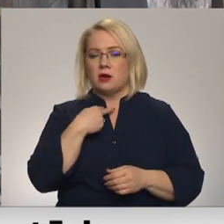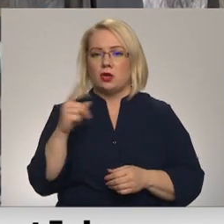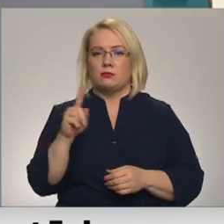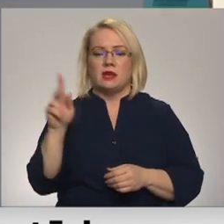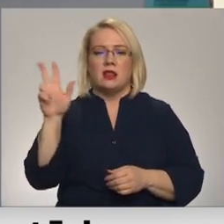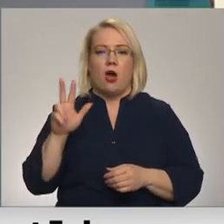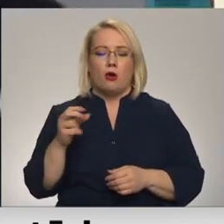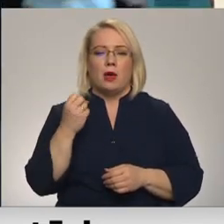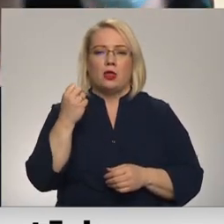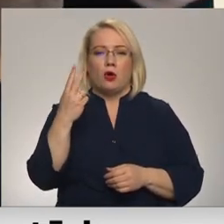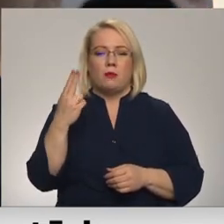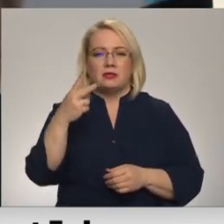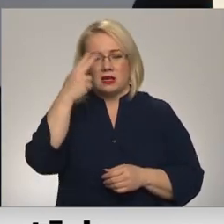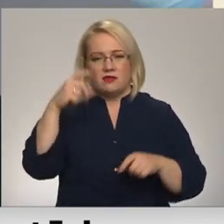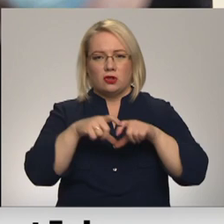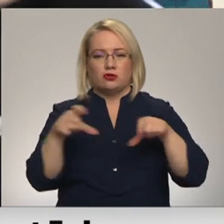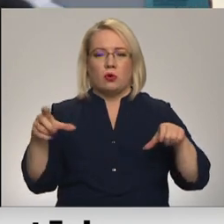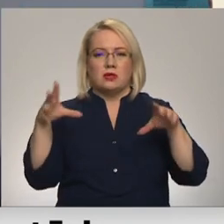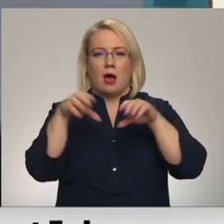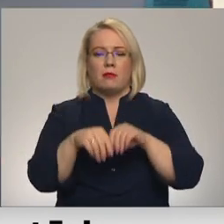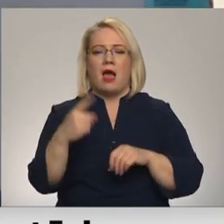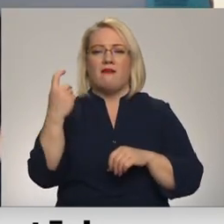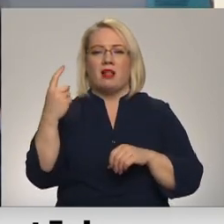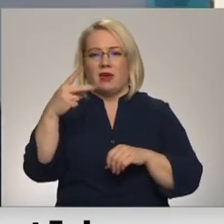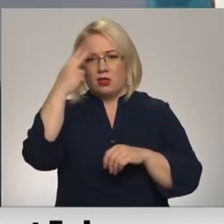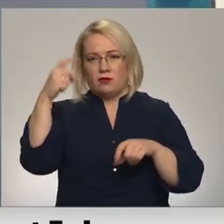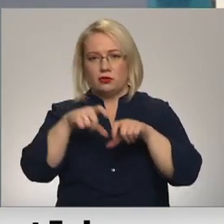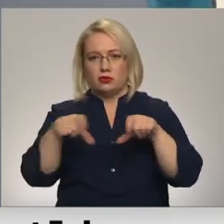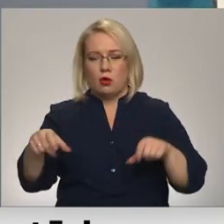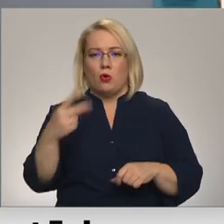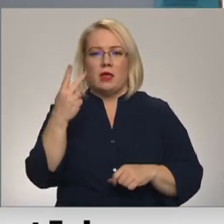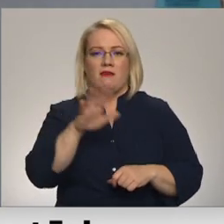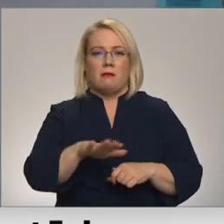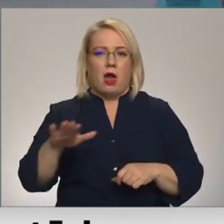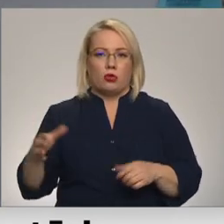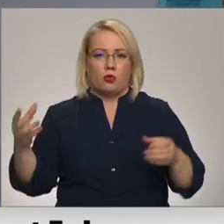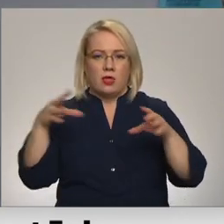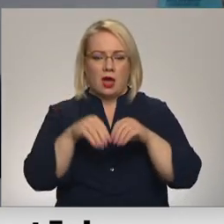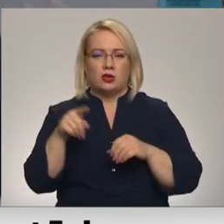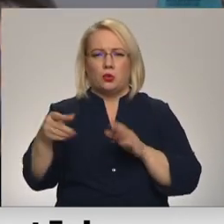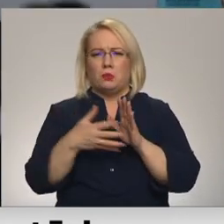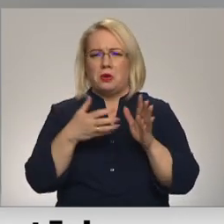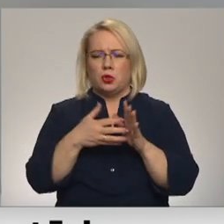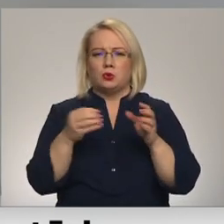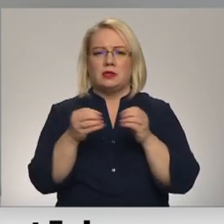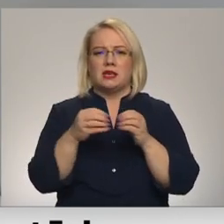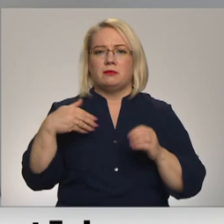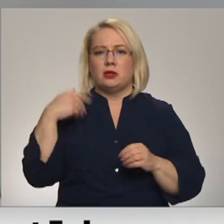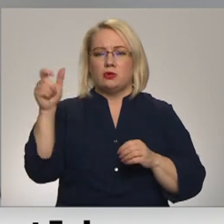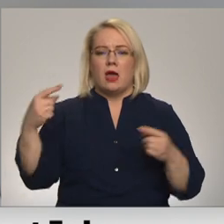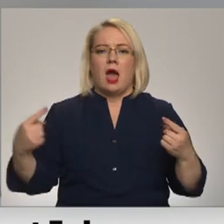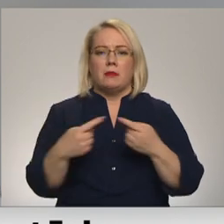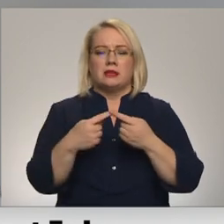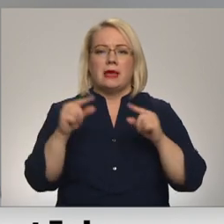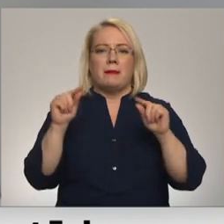12. vidusskolas apvienošana ar vēl vienu vidusskolu un diviem bērnu tārsiem. Tai trūkst mazāk nekā desmit skolēnu, lai atbilstu